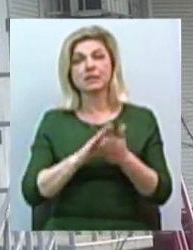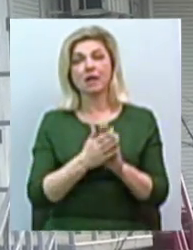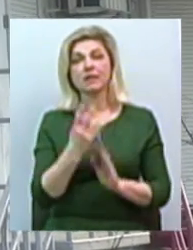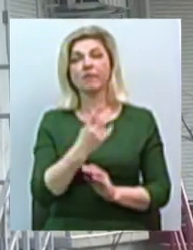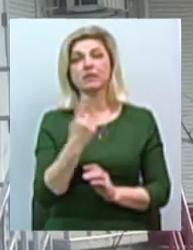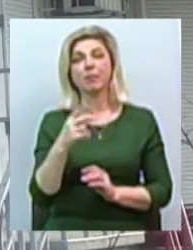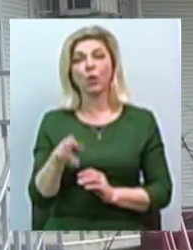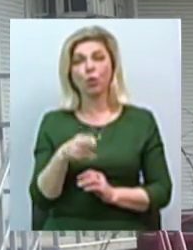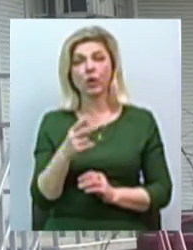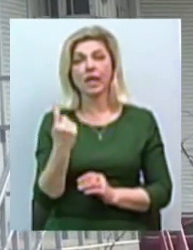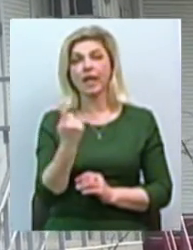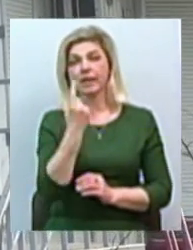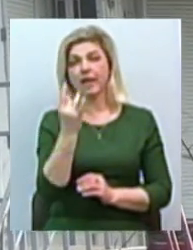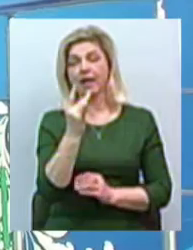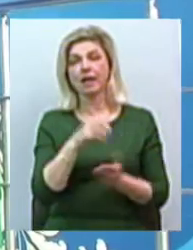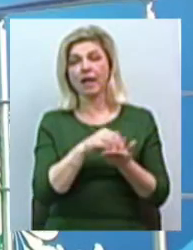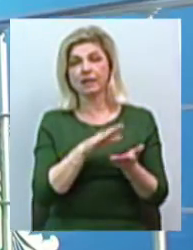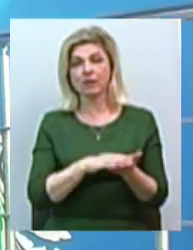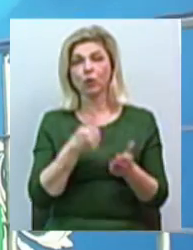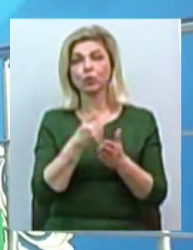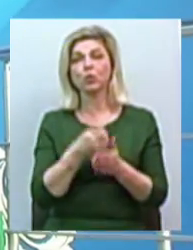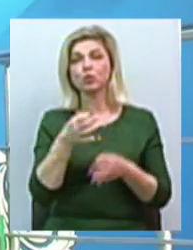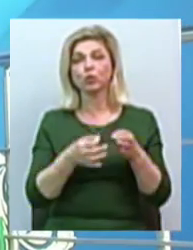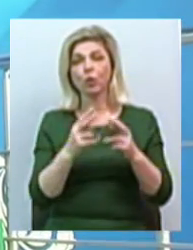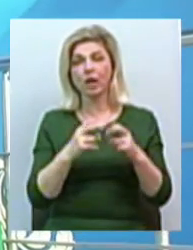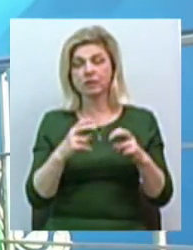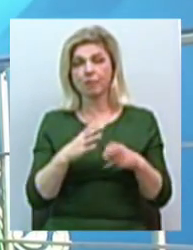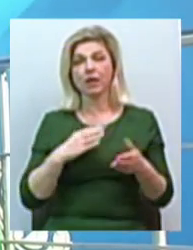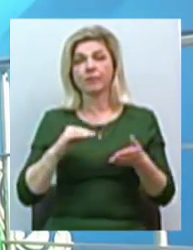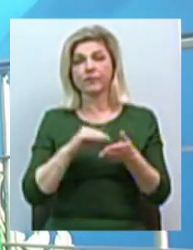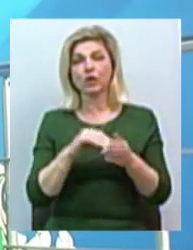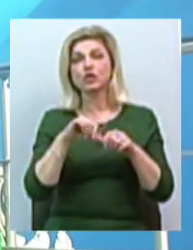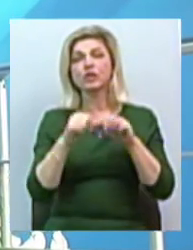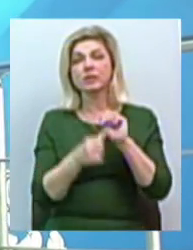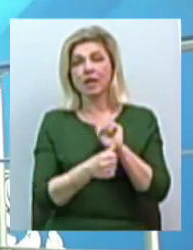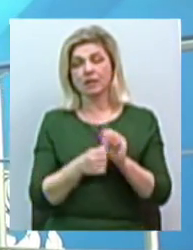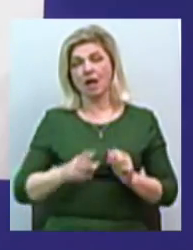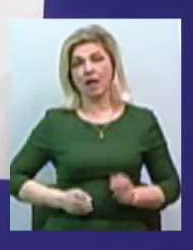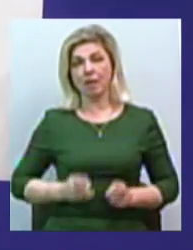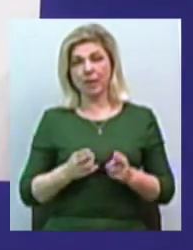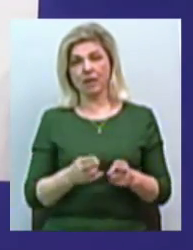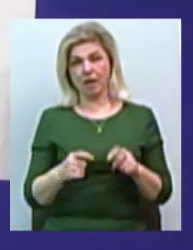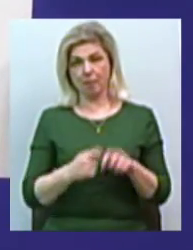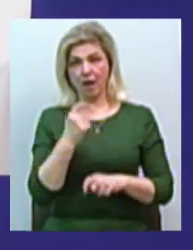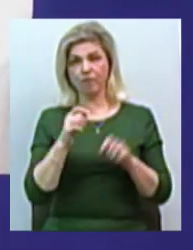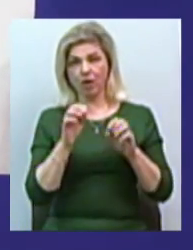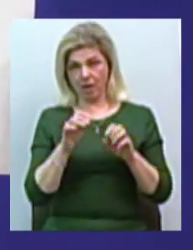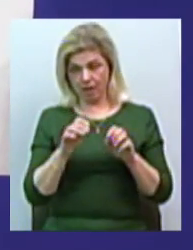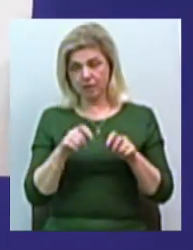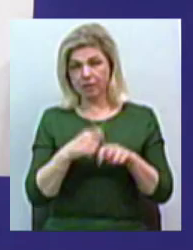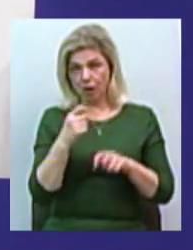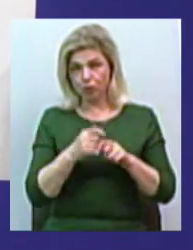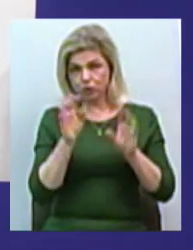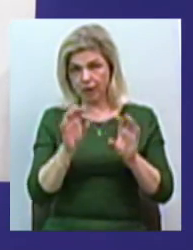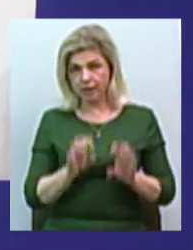грудня до Єдиного реєстру досудових розслідувань внесли інформацію щодо скоєння 16 кримінальних правопорушень, передбачених статтею 203.2